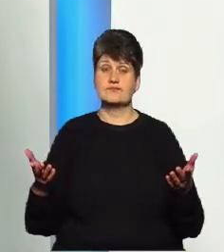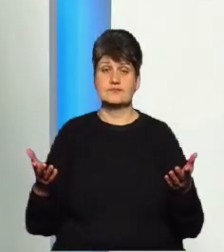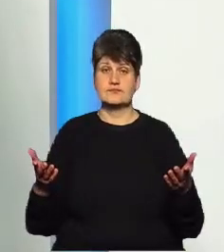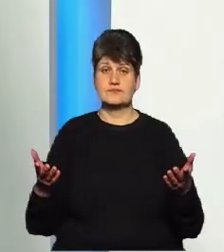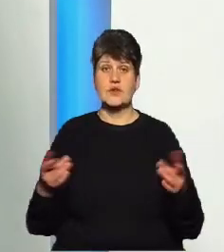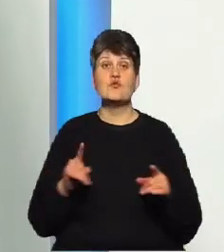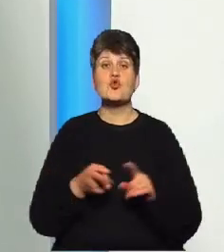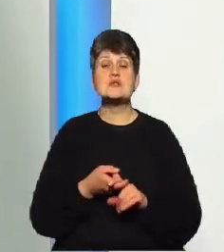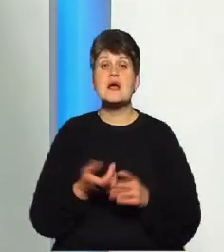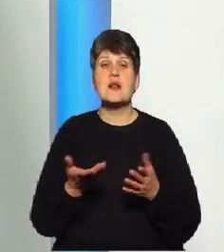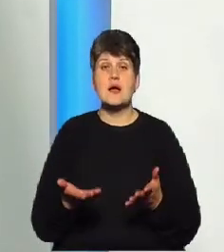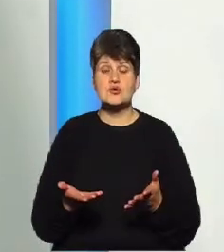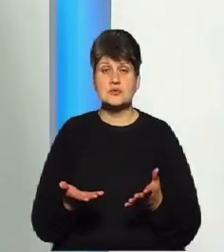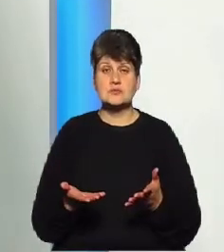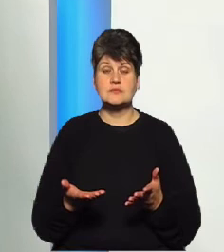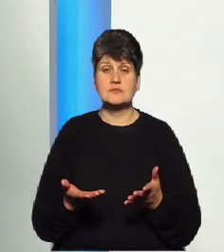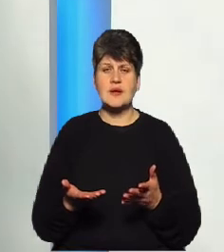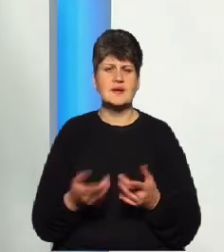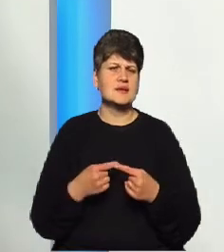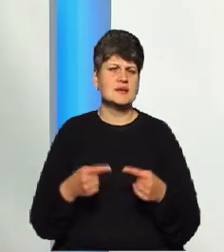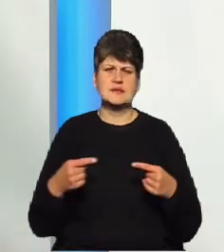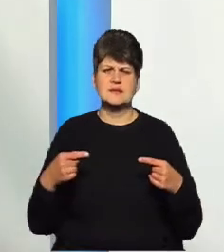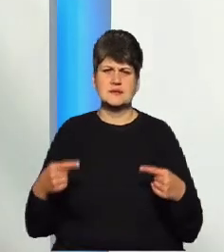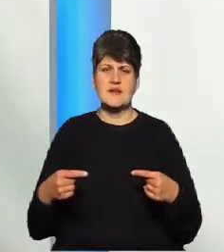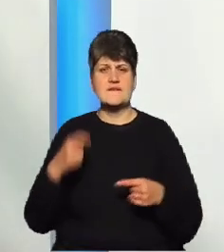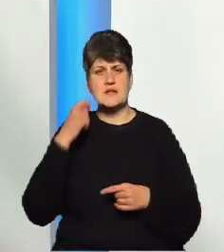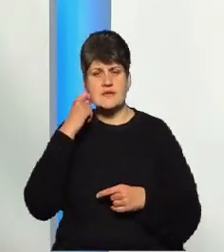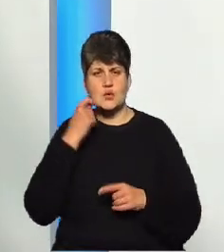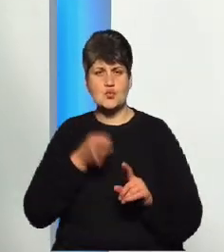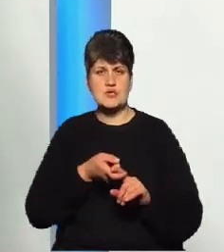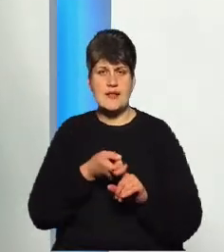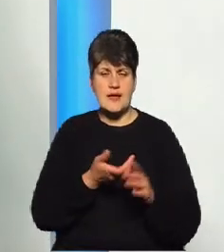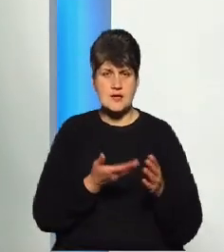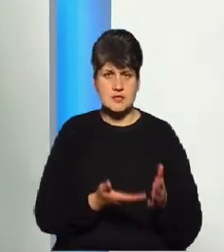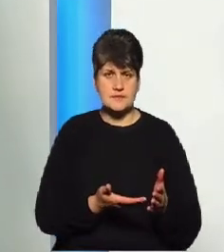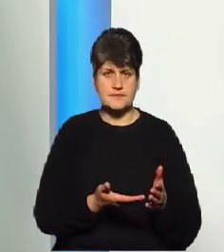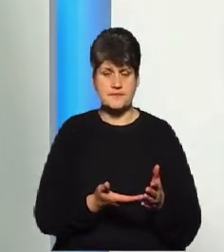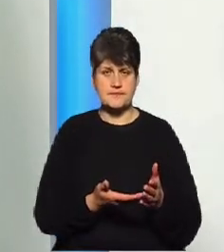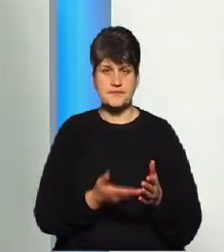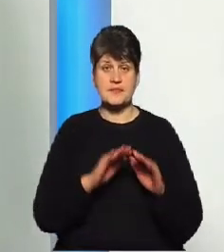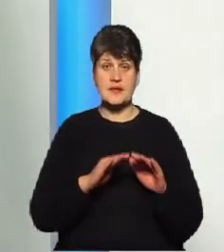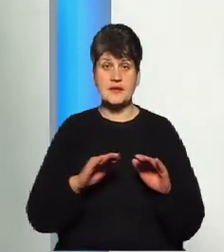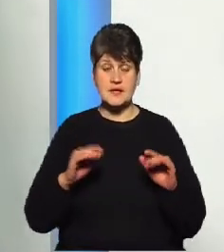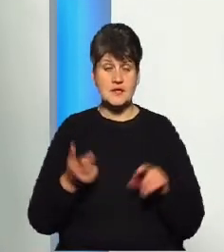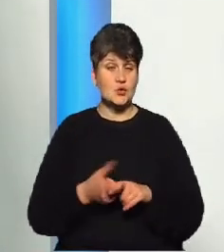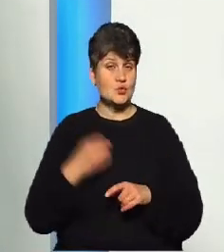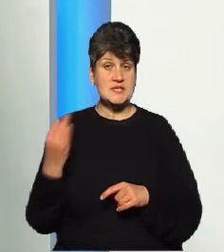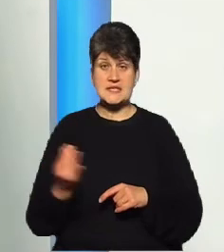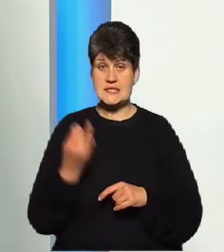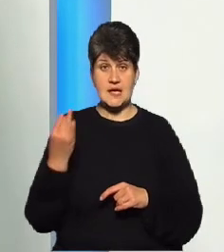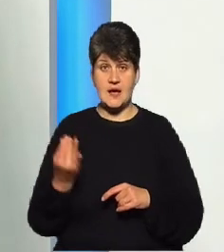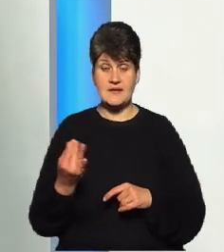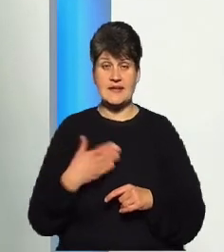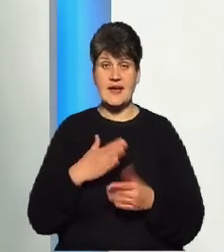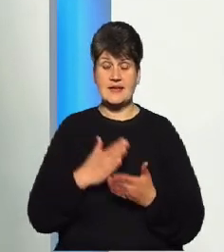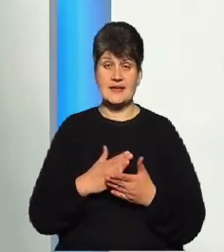рано звернулися? Маса факторів. Від віку. Діти. Дуже цікава річ. Я є і дитячим нейрохірургом, і оперую цих дітей.